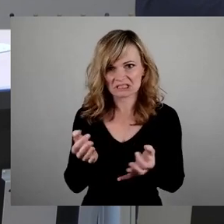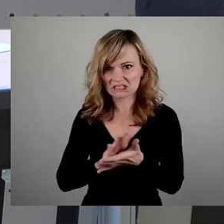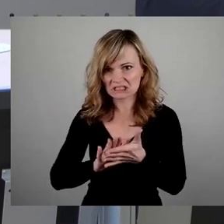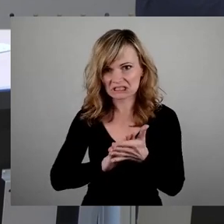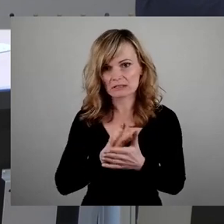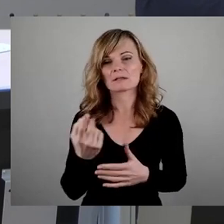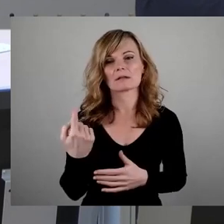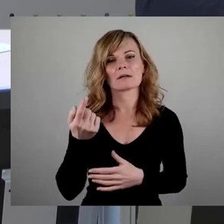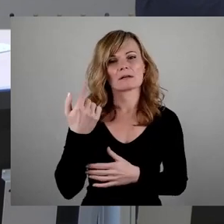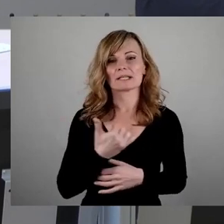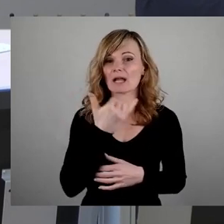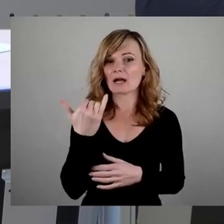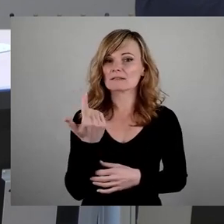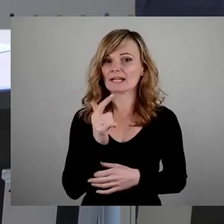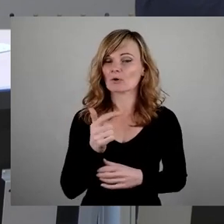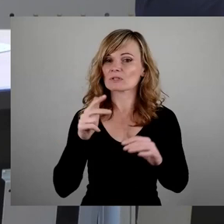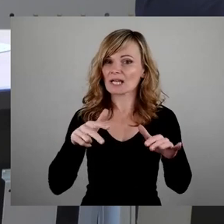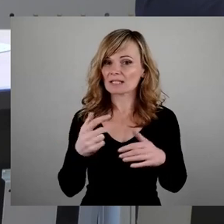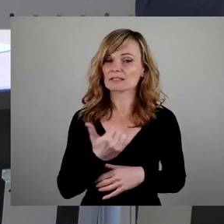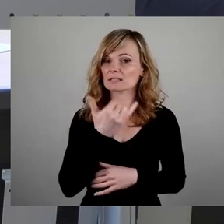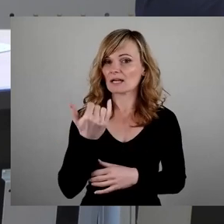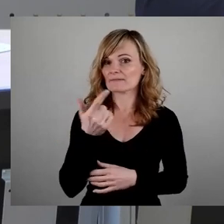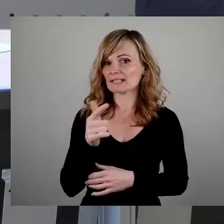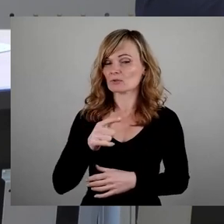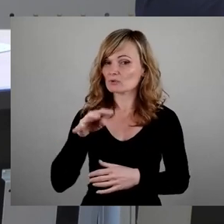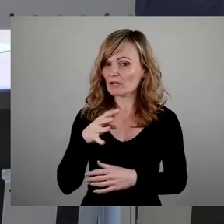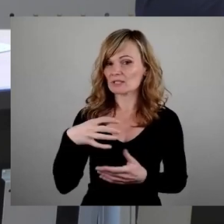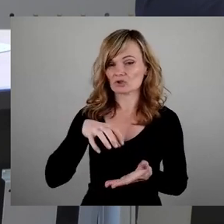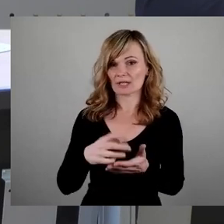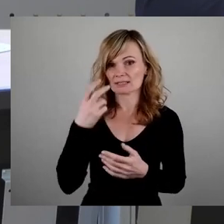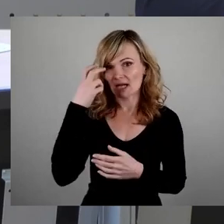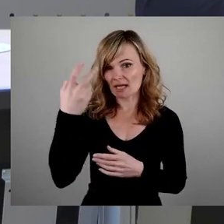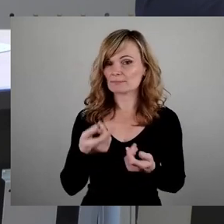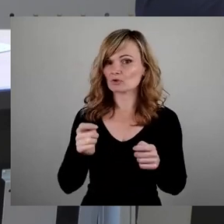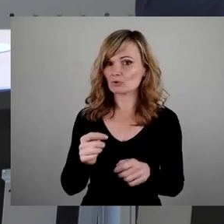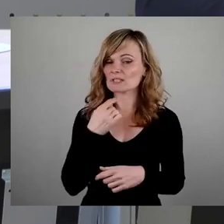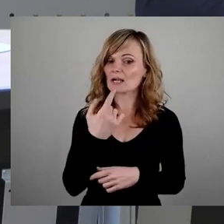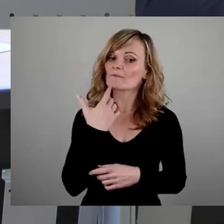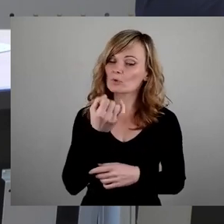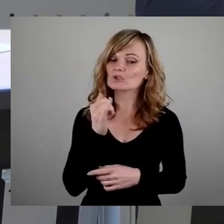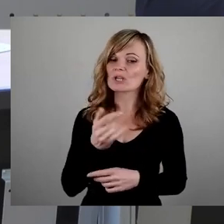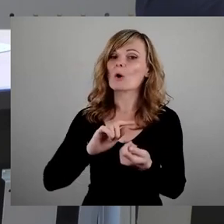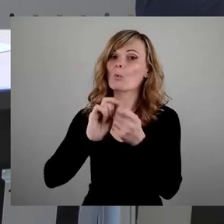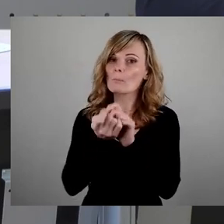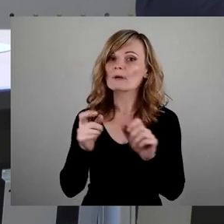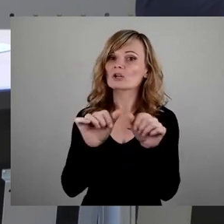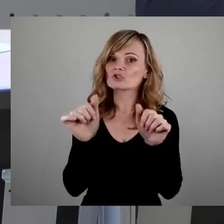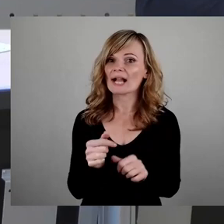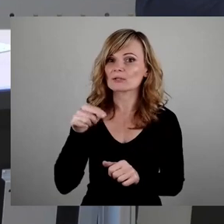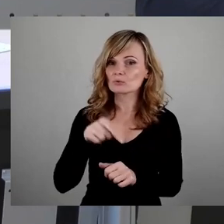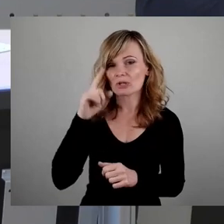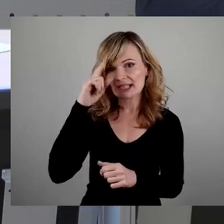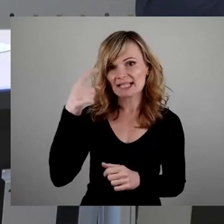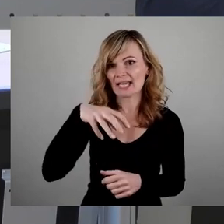und auch aus dem Jahr 2019 Stadtratsbeschlüsse, die sagen, wir wollen eine Umgestaltung dieser Gedenkstelle am Altmarkt, weil sie ist